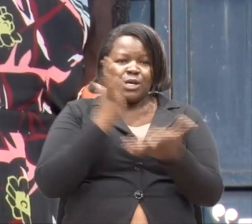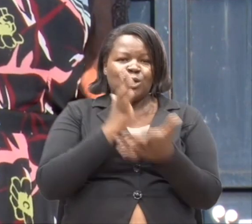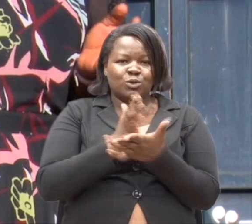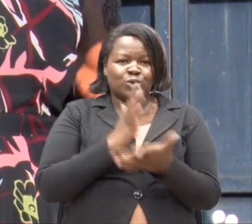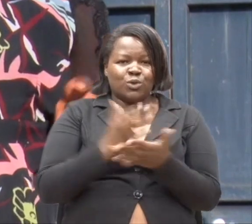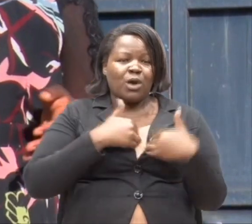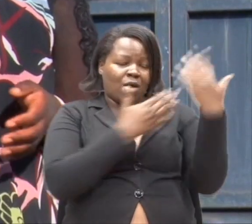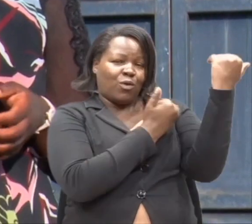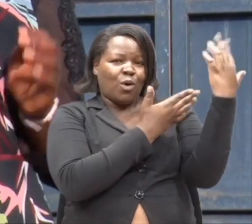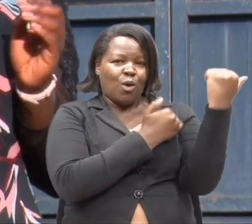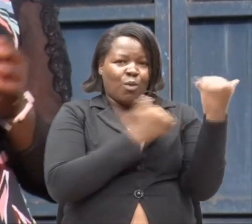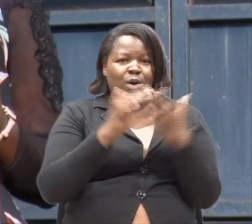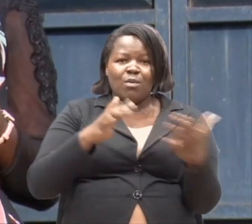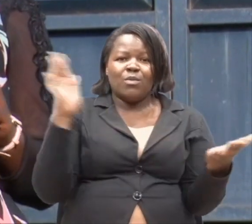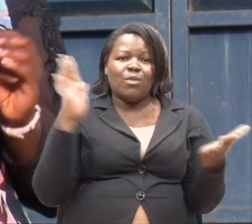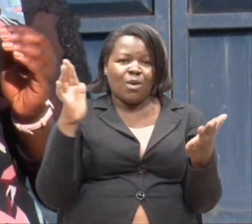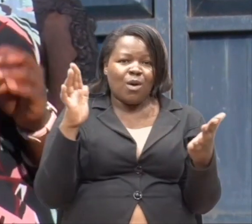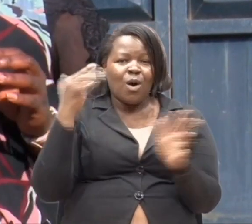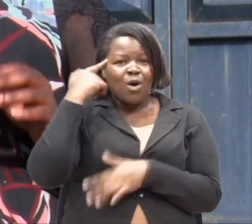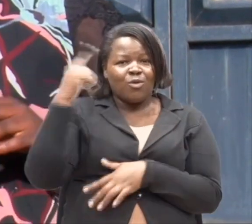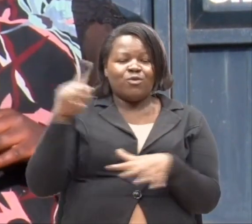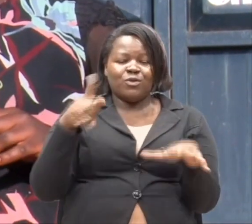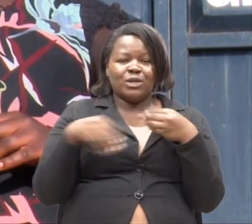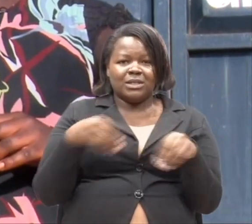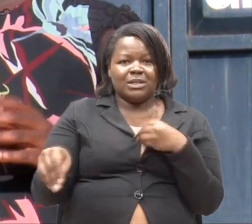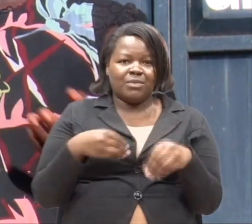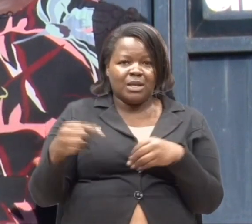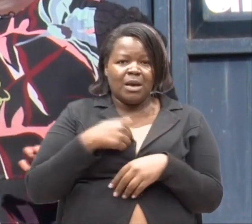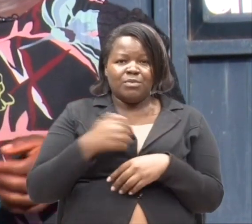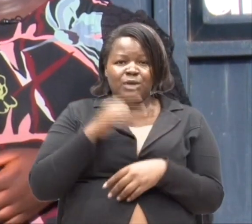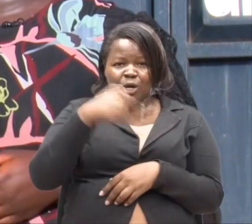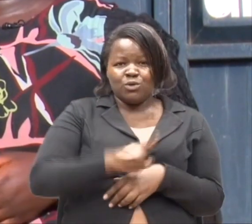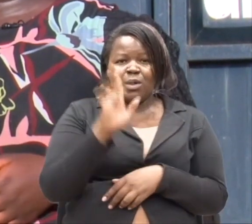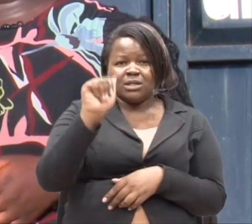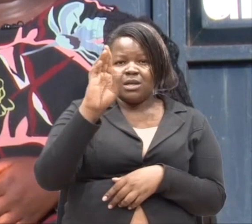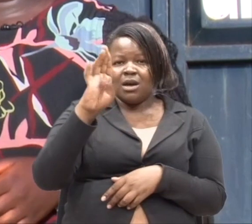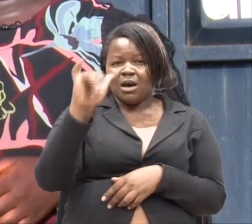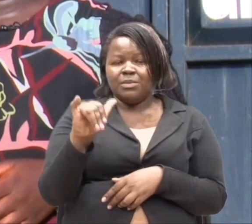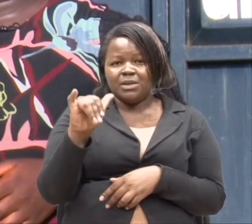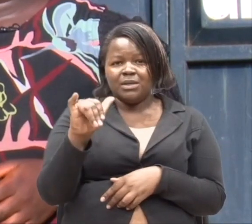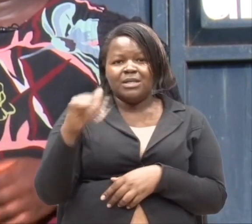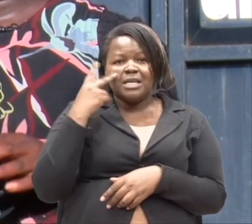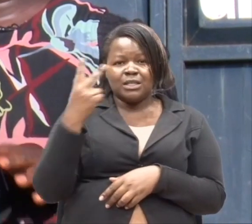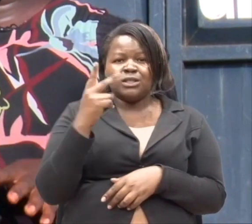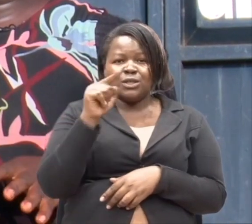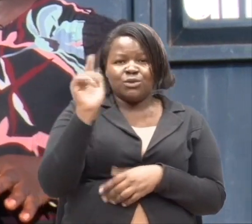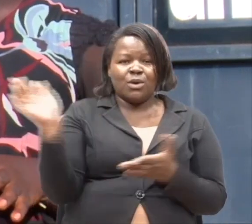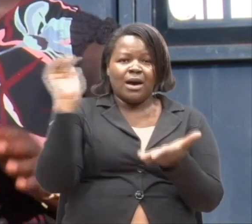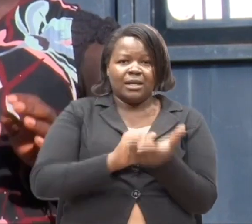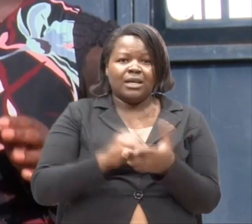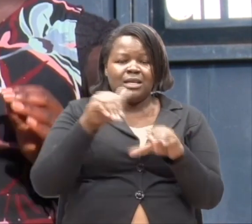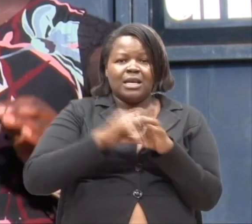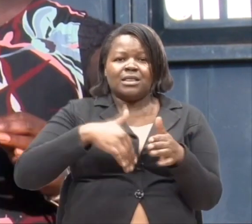Nikweli kuna tumaini zaidi ya ulemavu. Nimekua wako abi wambua tuwanane